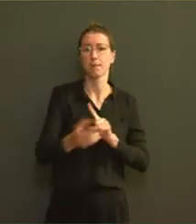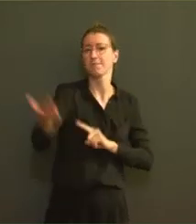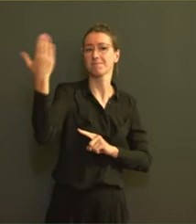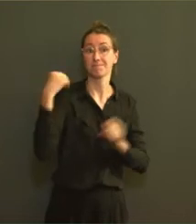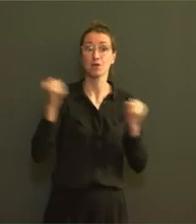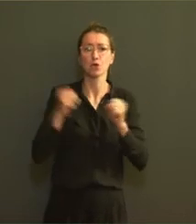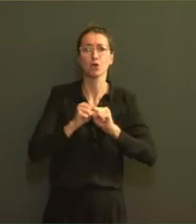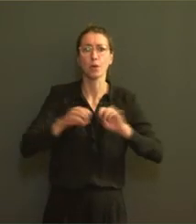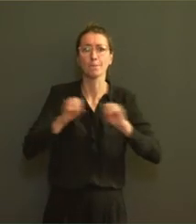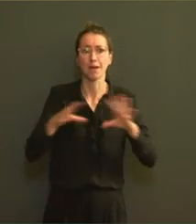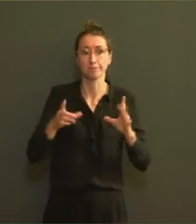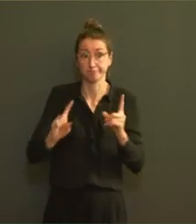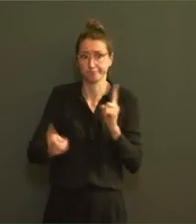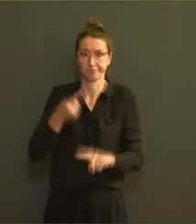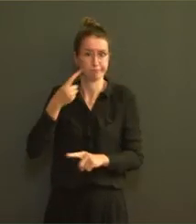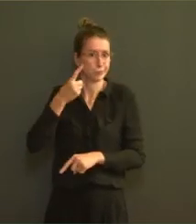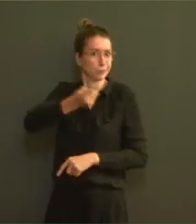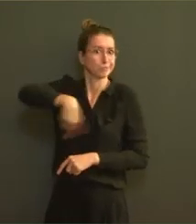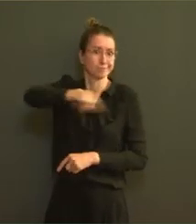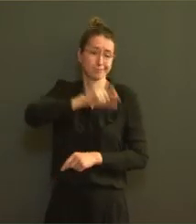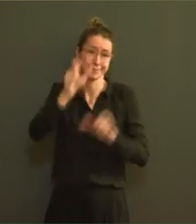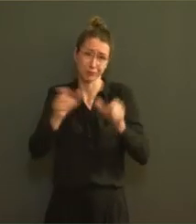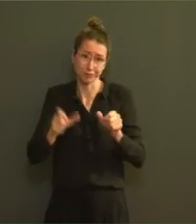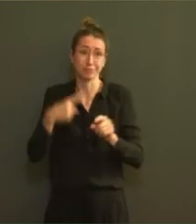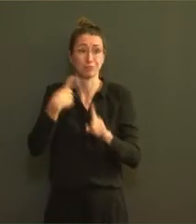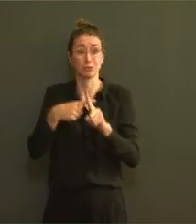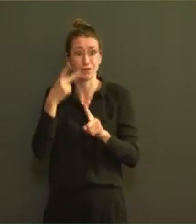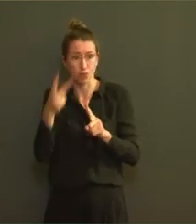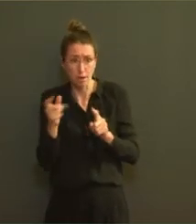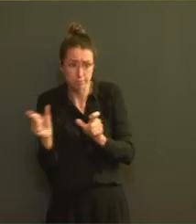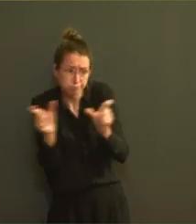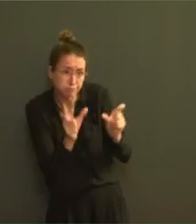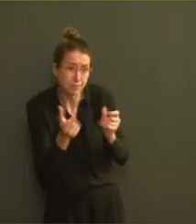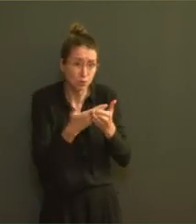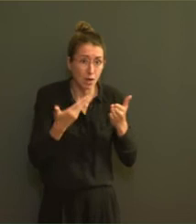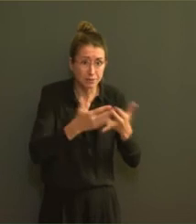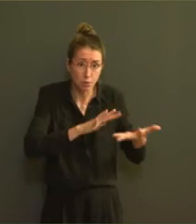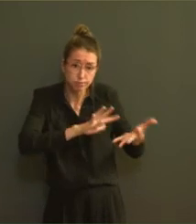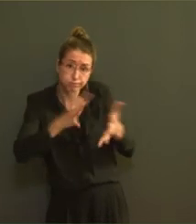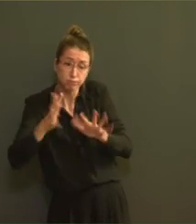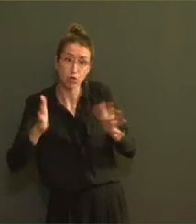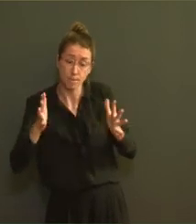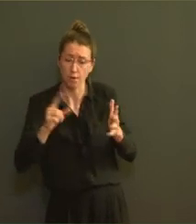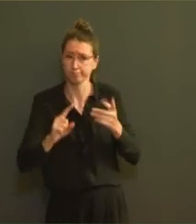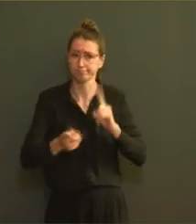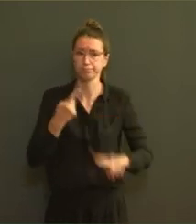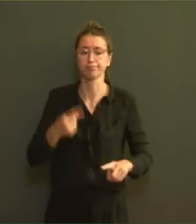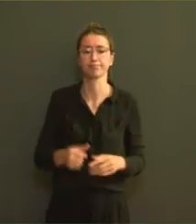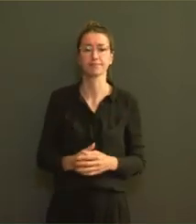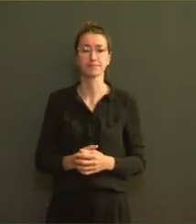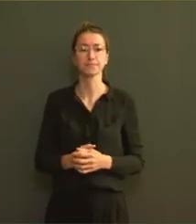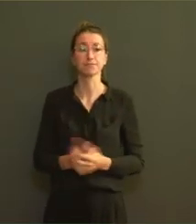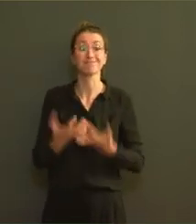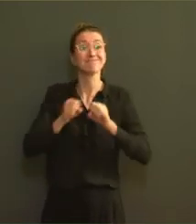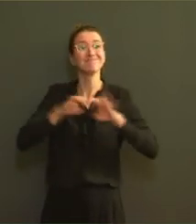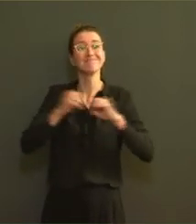de l'évolution de la situation sanitaire dans notre pays. La campagne 11 millions de raisons.be nous montre pourquoi les cirigles d'or contre le